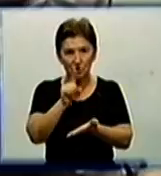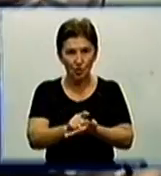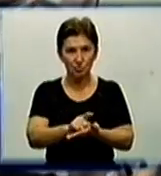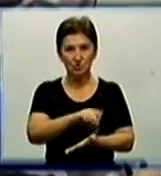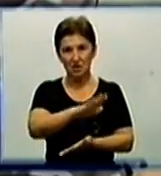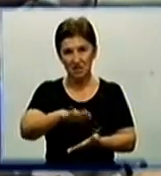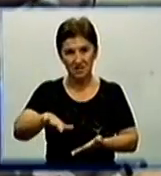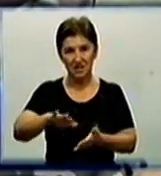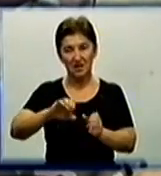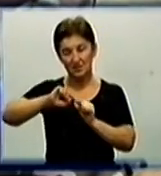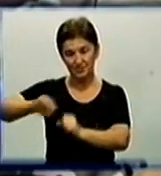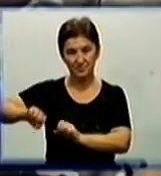дітей, а сам вдома лежати.